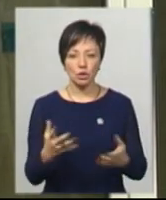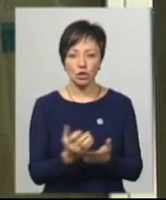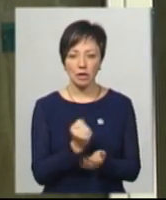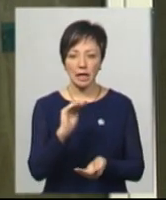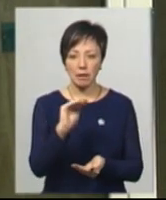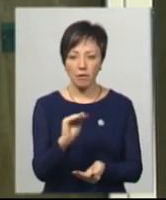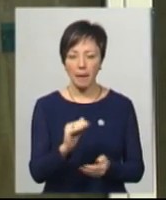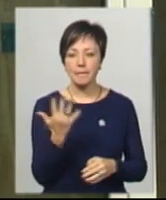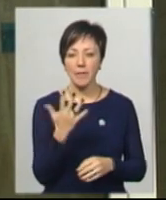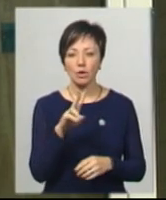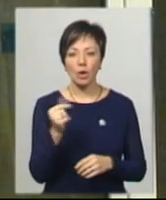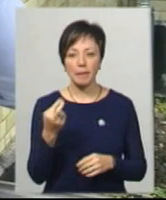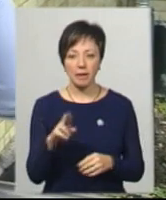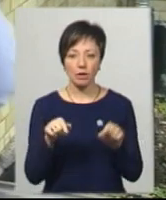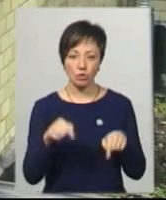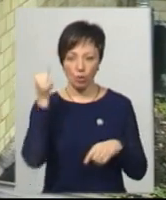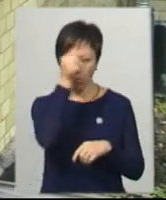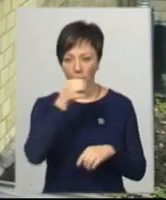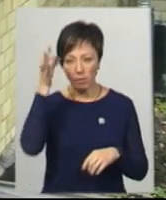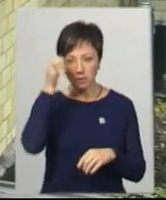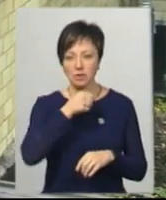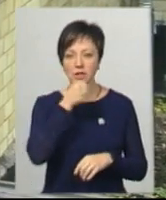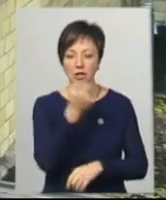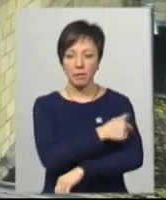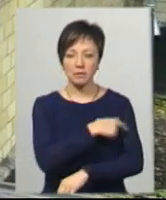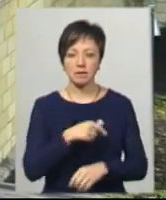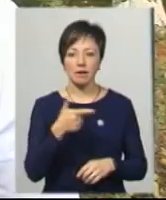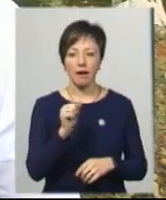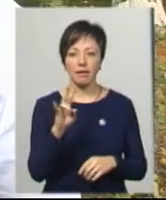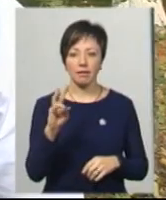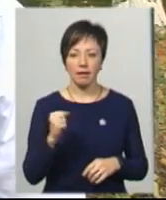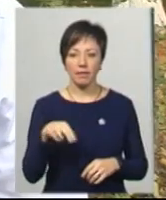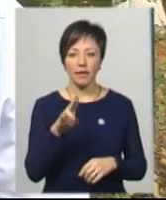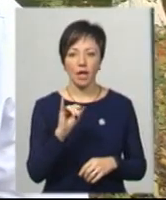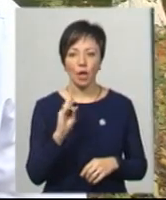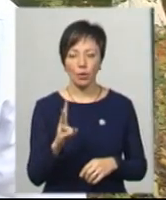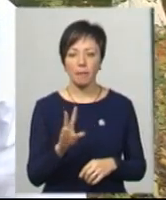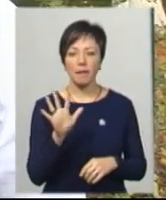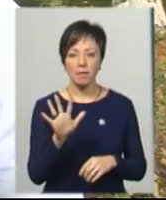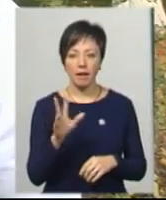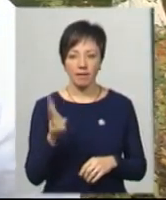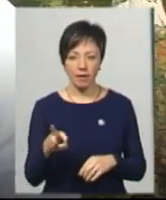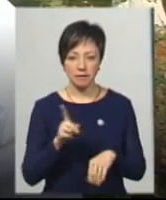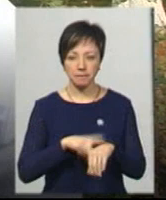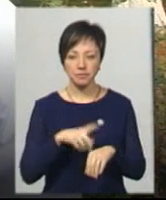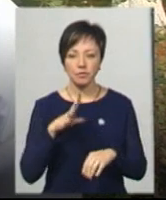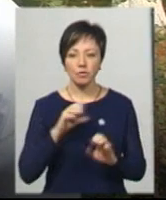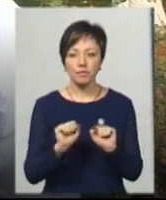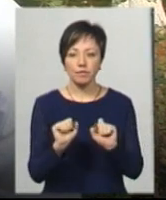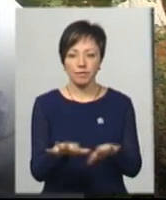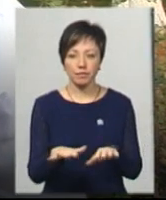немовля 5 липня цього року, пригадує старша кушерка Ганна Данилюк. О 5.20 було